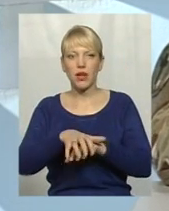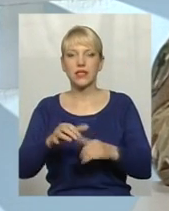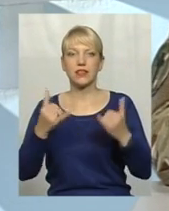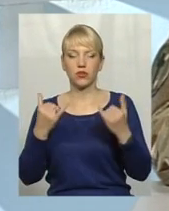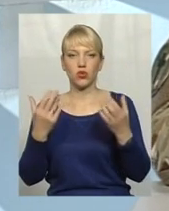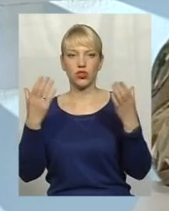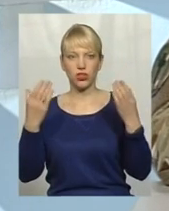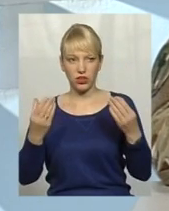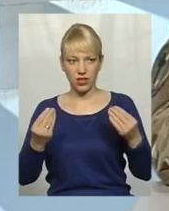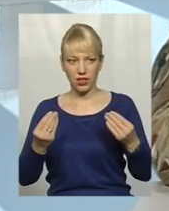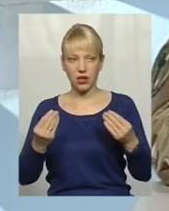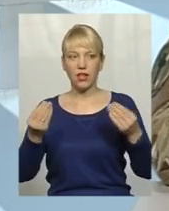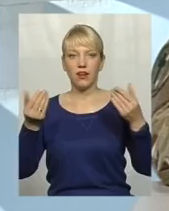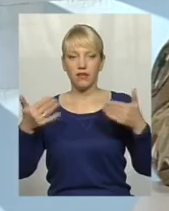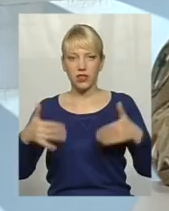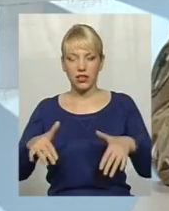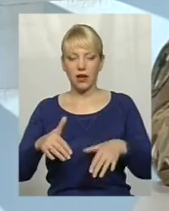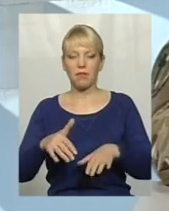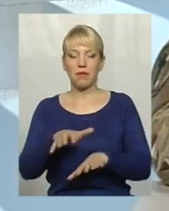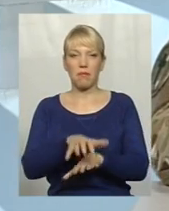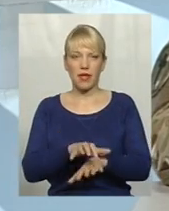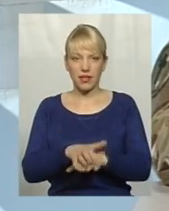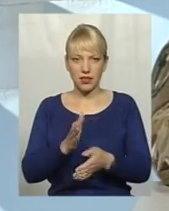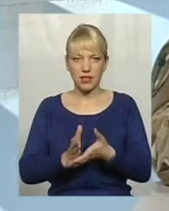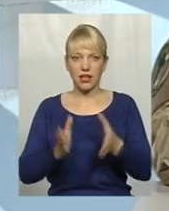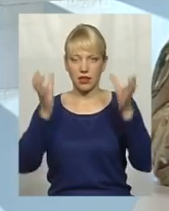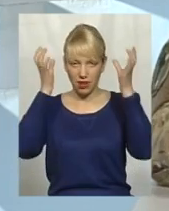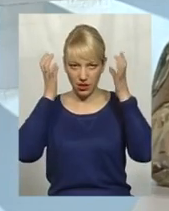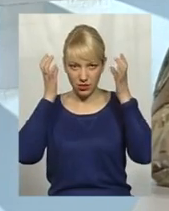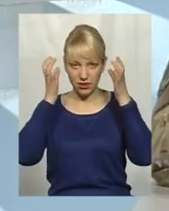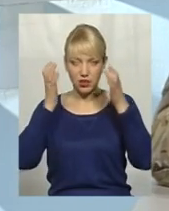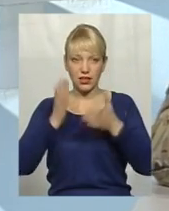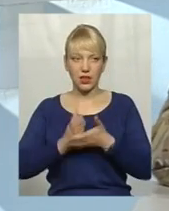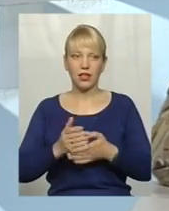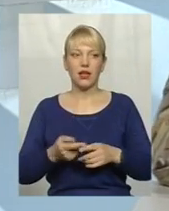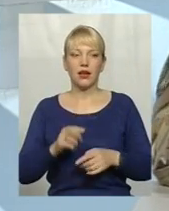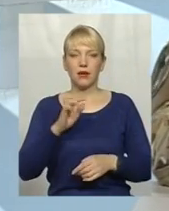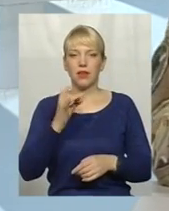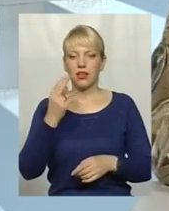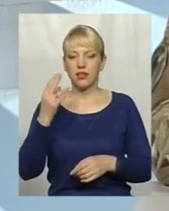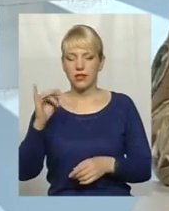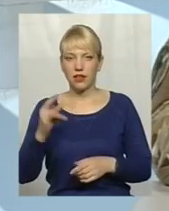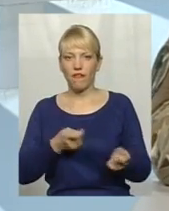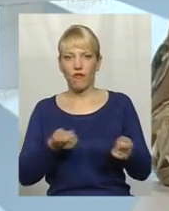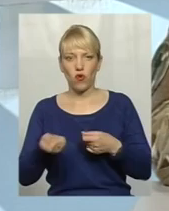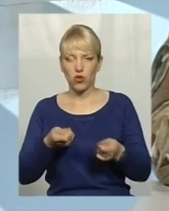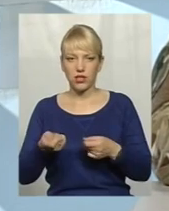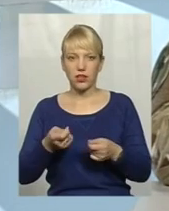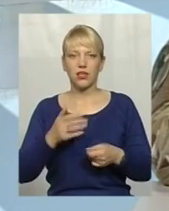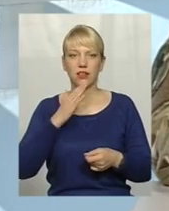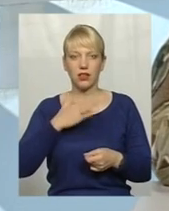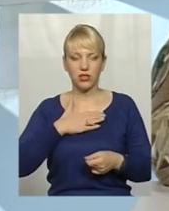вже бєрці казки, бєрці знашуються, підвозять, але